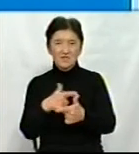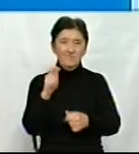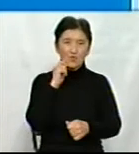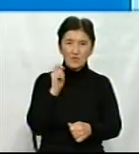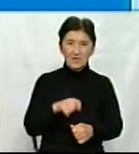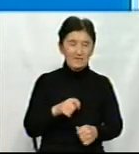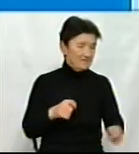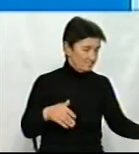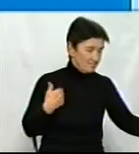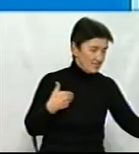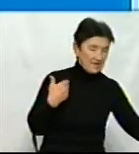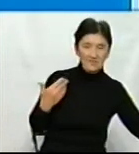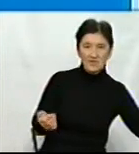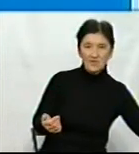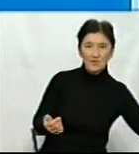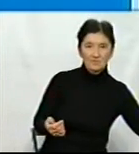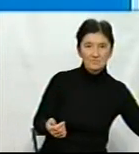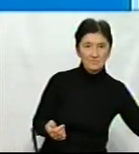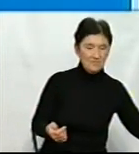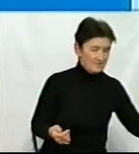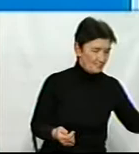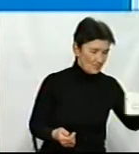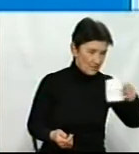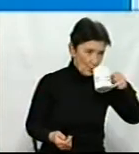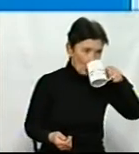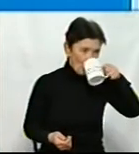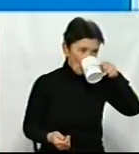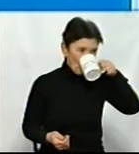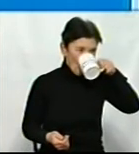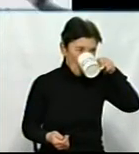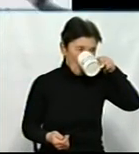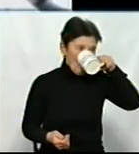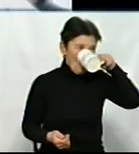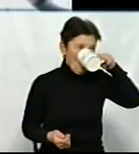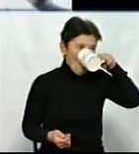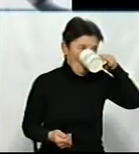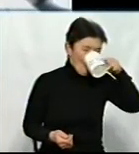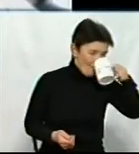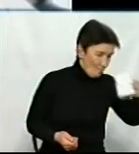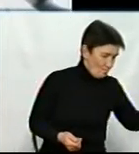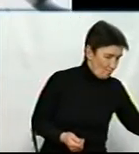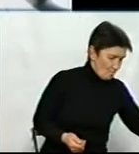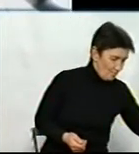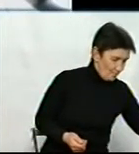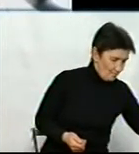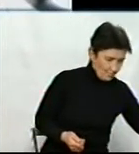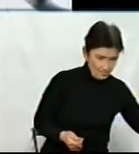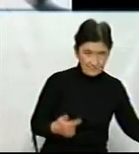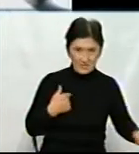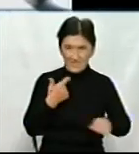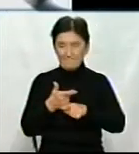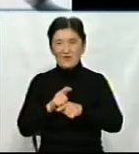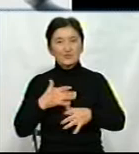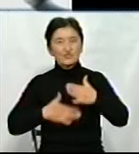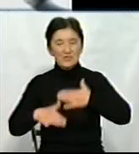Вітаю колеги, вітаю студія. Я дуже тішусь з